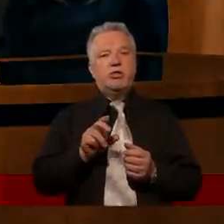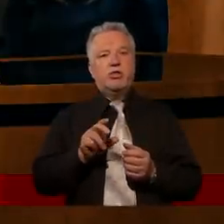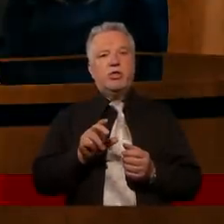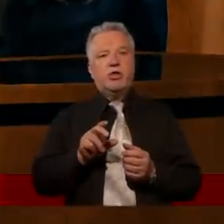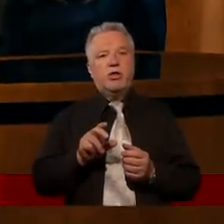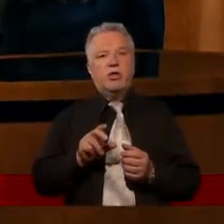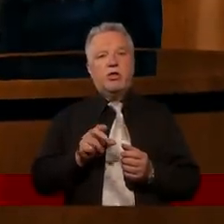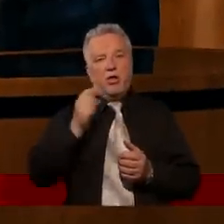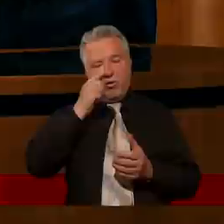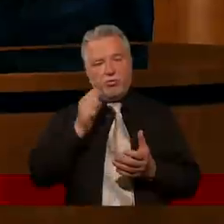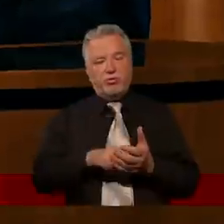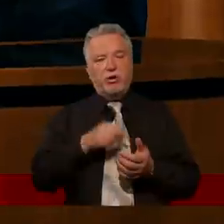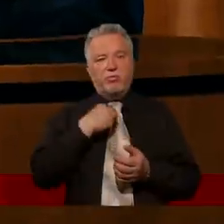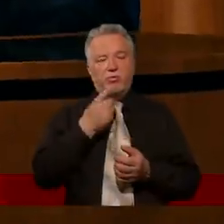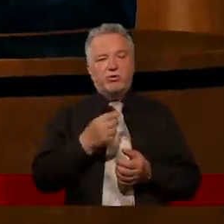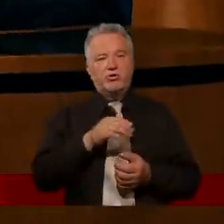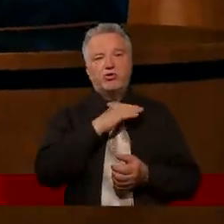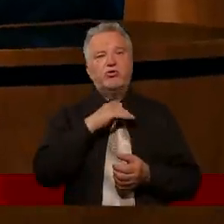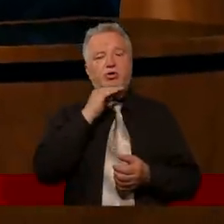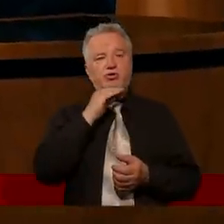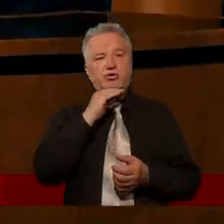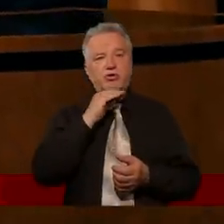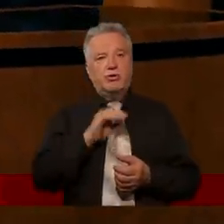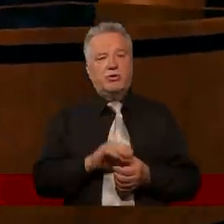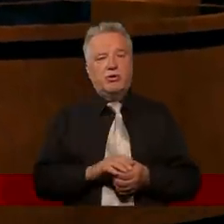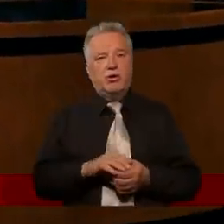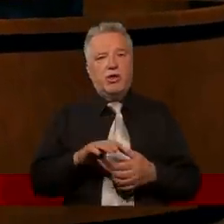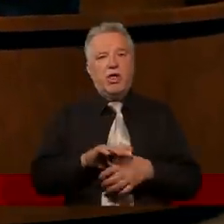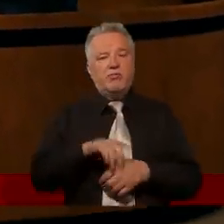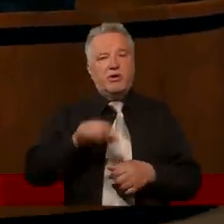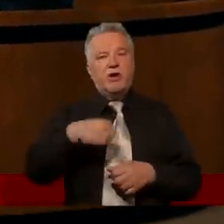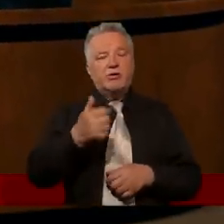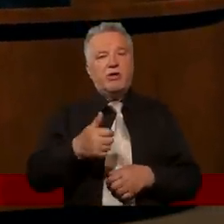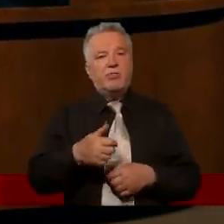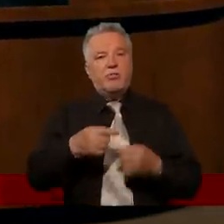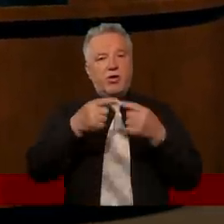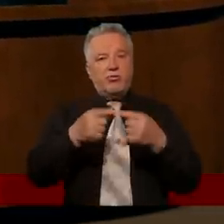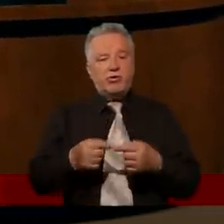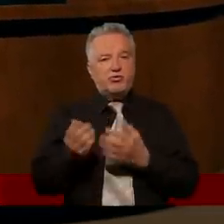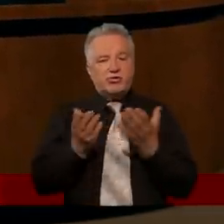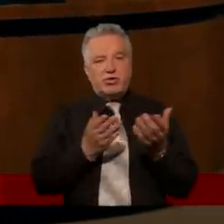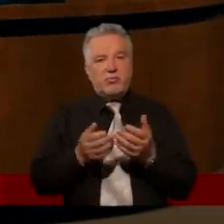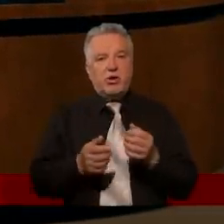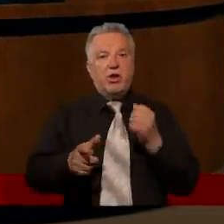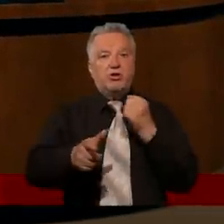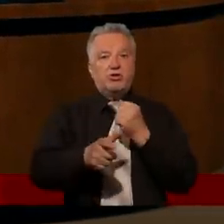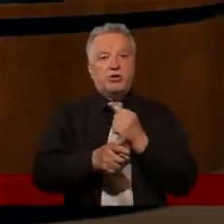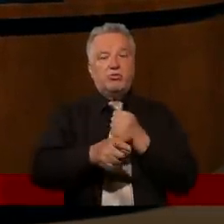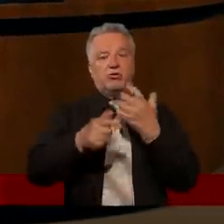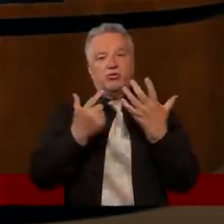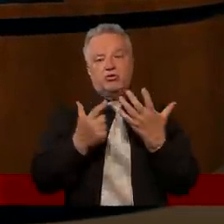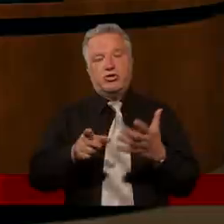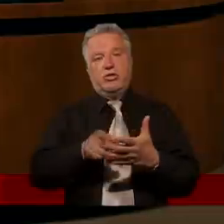kiedy należałoby mówić dość, a kiedy nie? Dlatego, że w następnym wersecie czytam, że aż 77 razy. Czyli